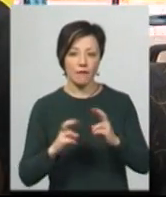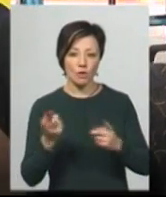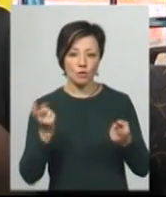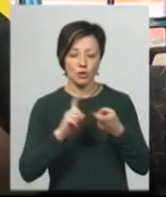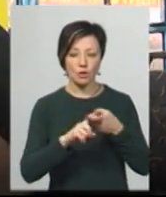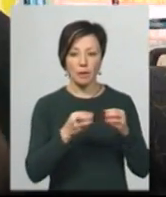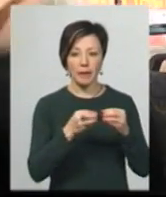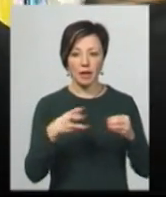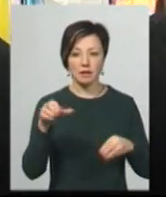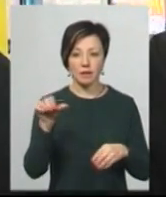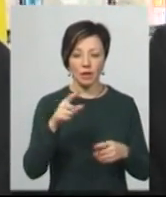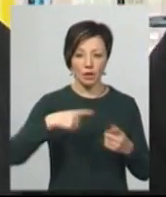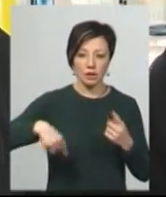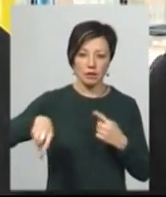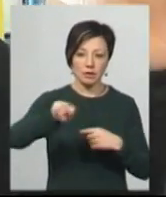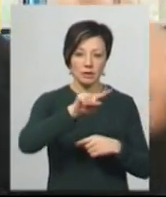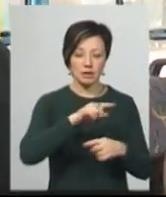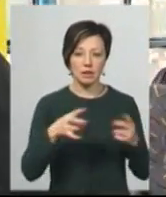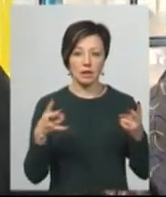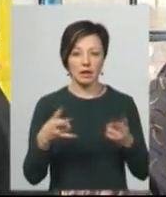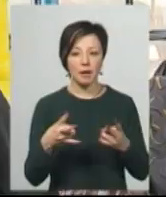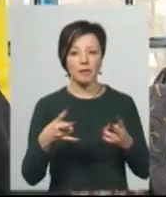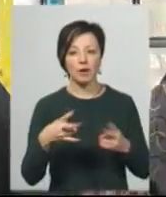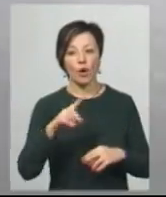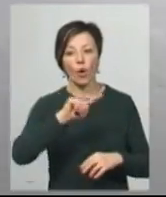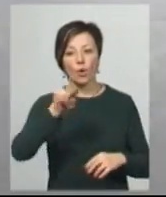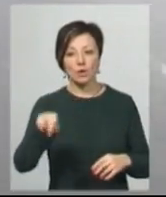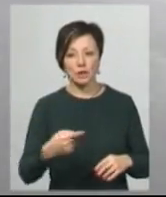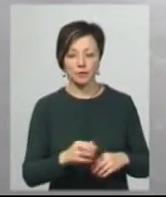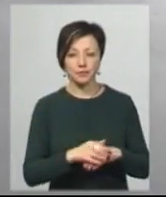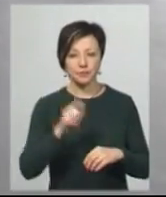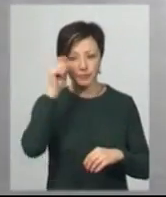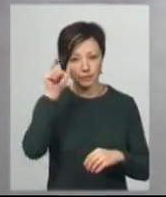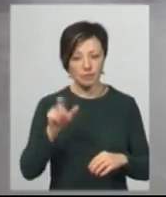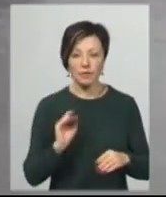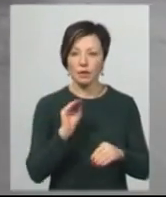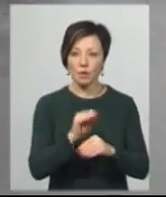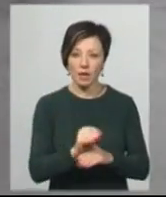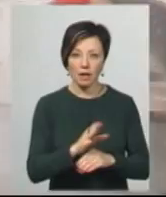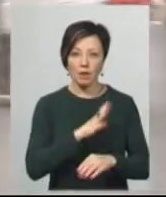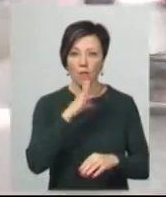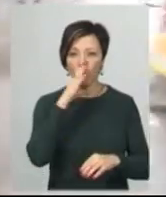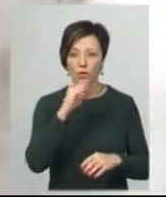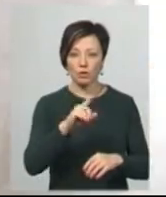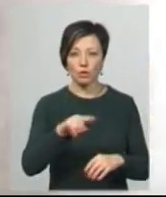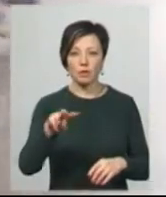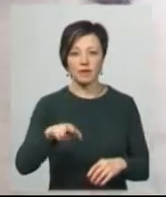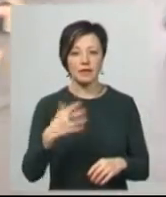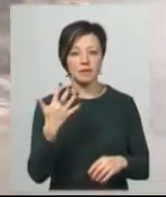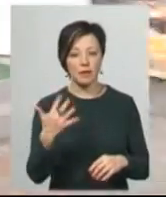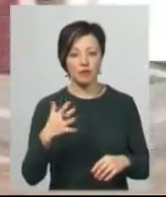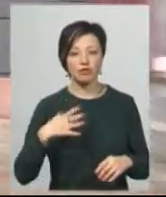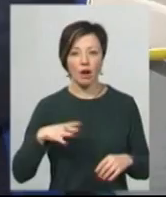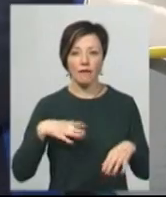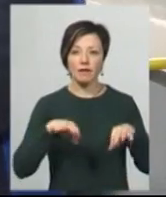їде 15 хвилин, туди через місто треба їхати майже годину. Чоловік додає, до цього діставався маршруткою під номером 25 та